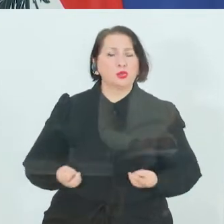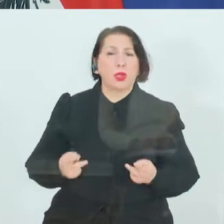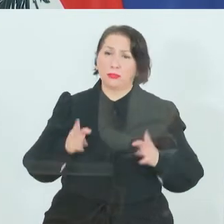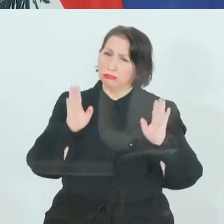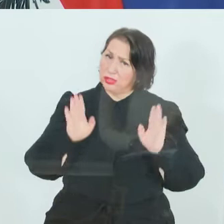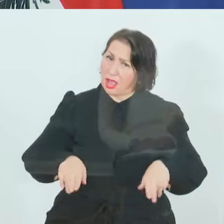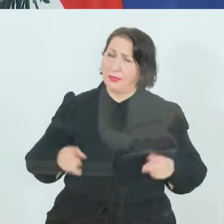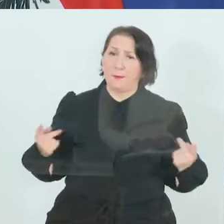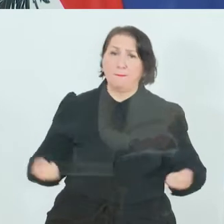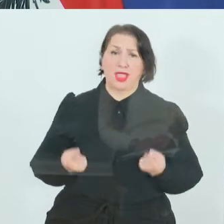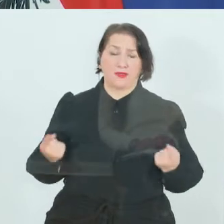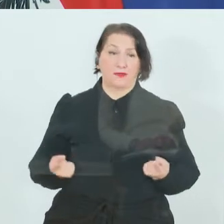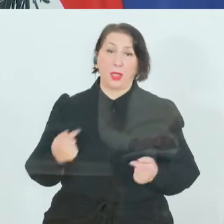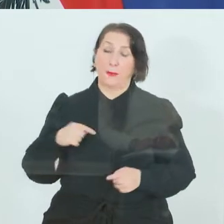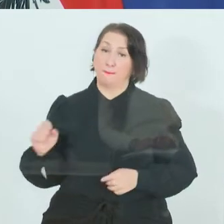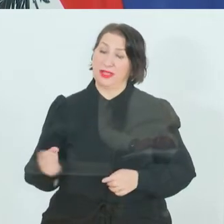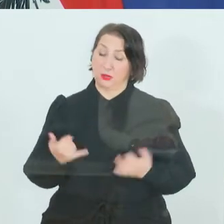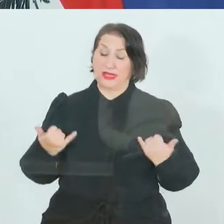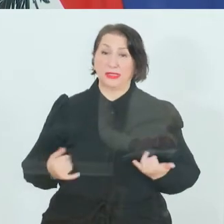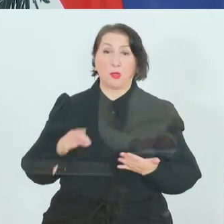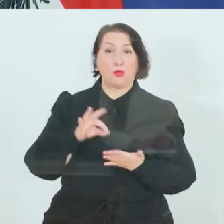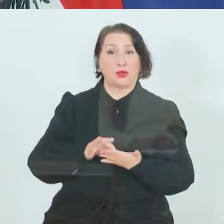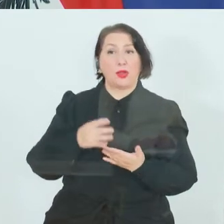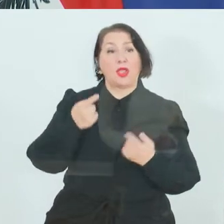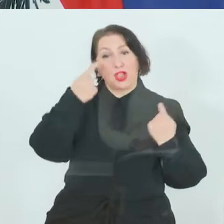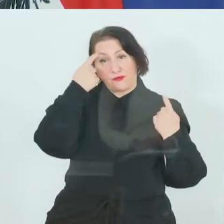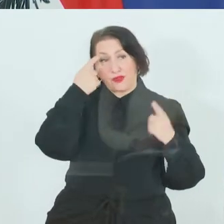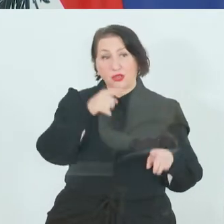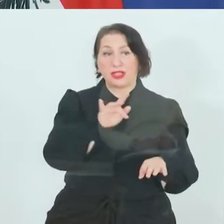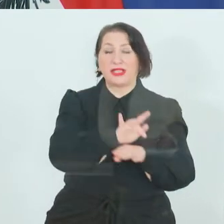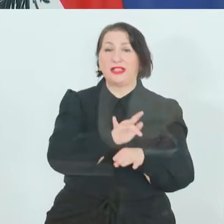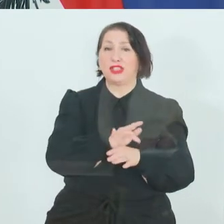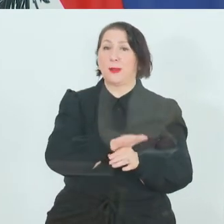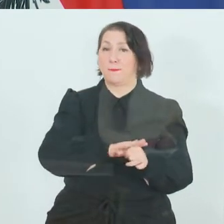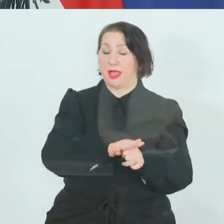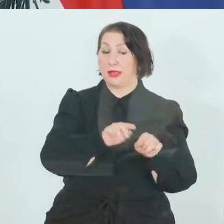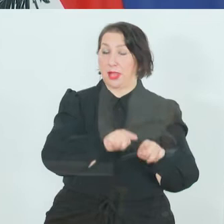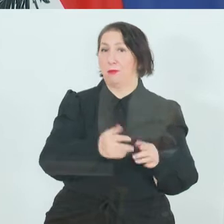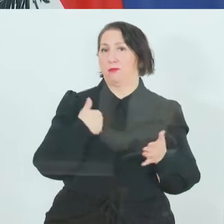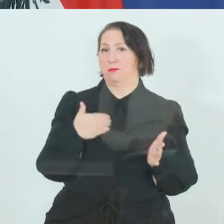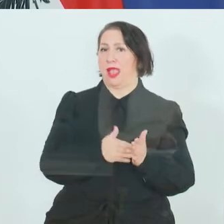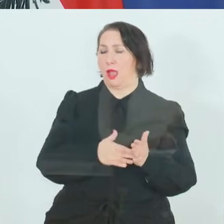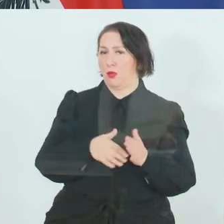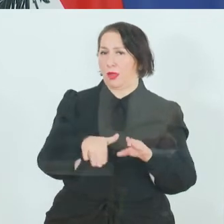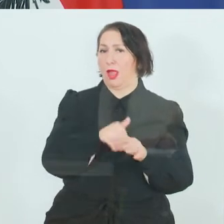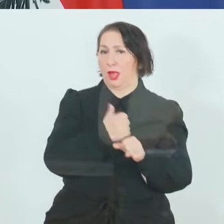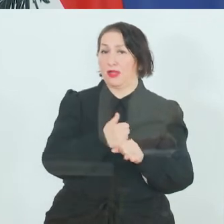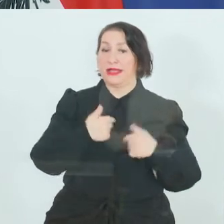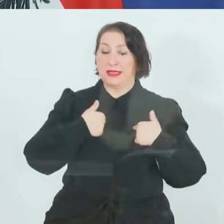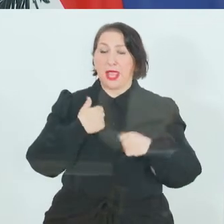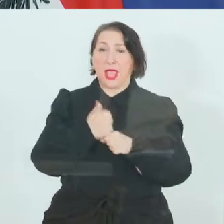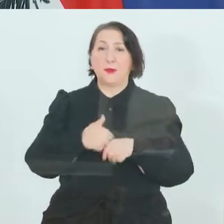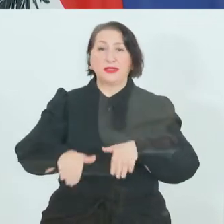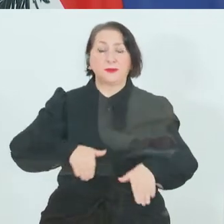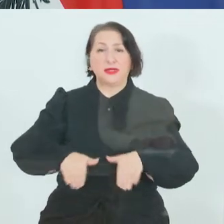Wir brauchen auch Menschen, besonders zurzeit auch in versorgungskritischen Bereichen. Deshalb unterstütze ich auch als Arbeitsministerin mit dem